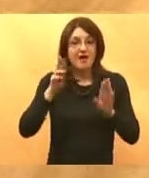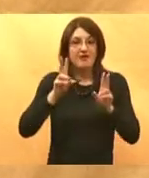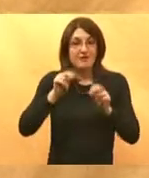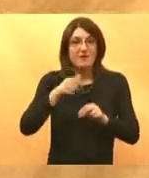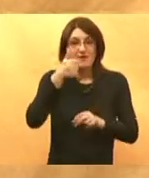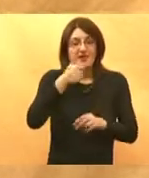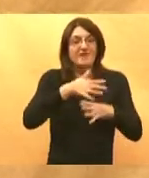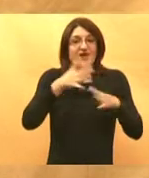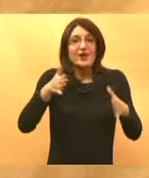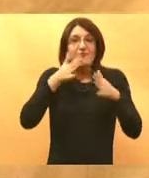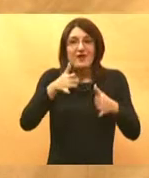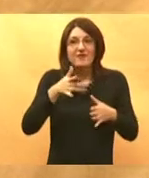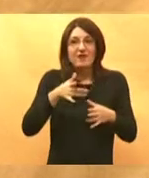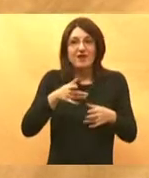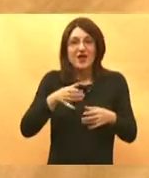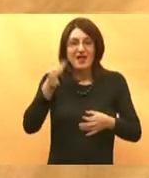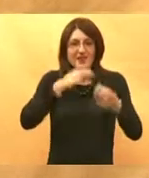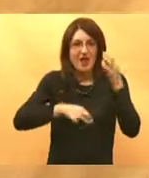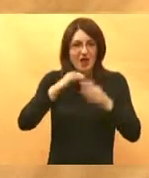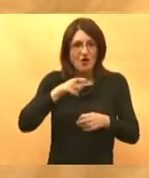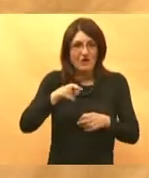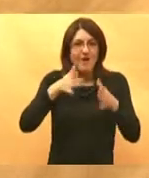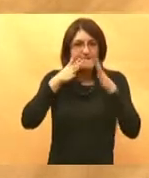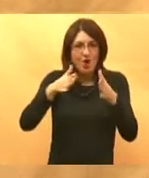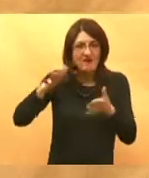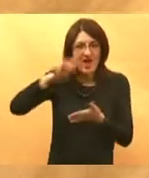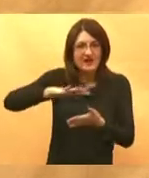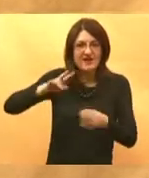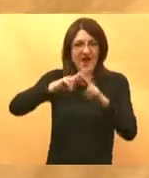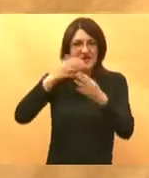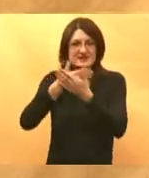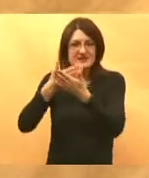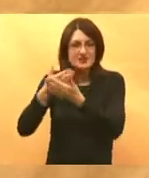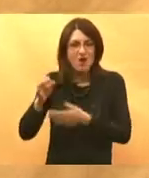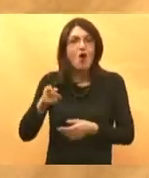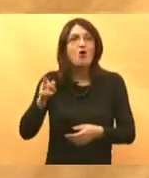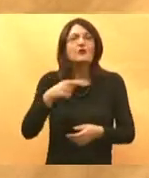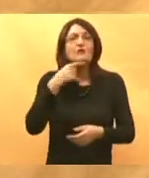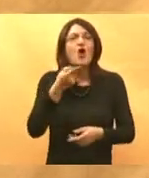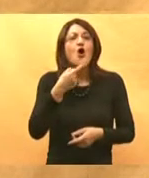povjerenstvo za ljekove HZZO je povjerenstvo koje određuje pod kojim uvjetima